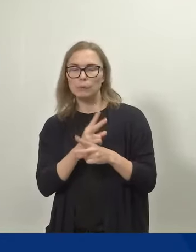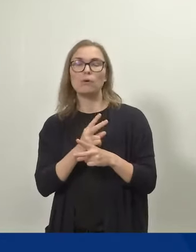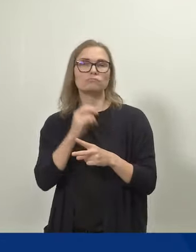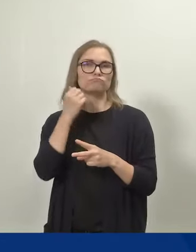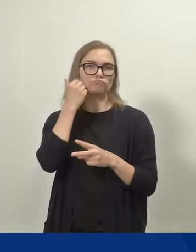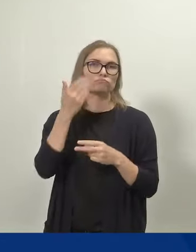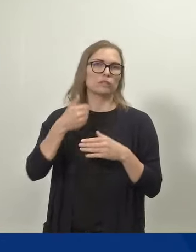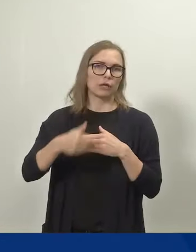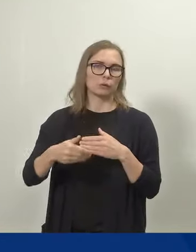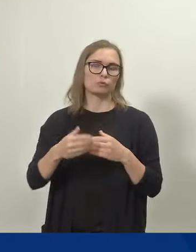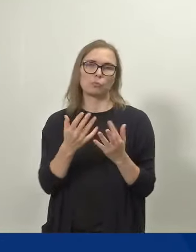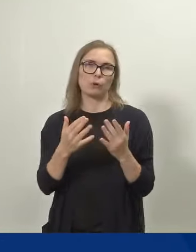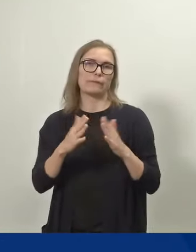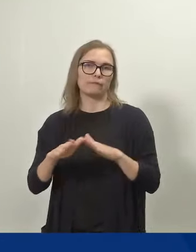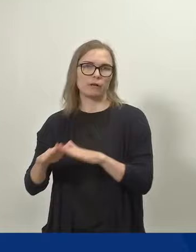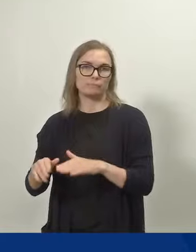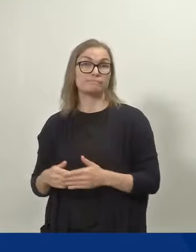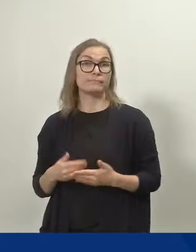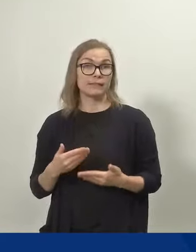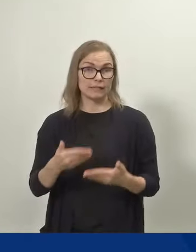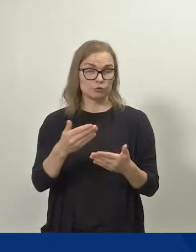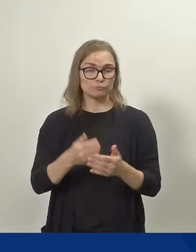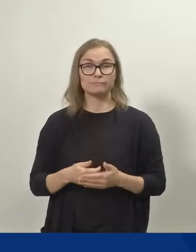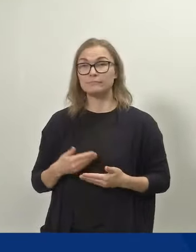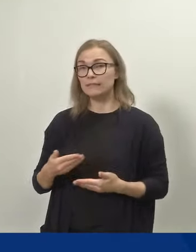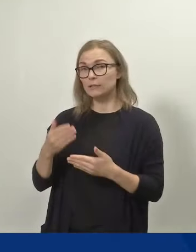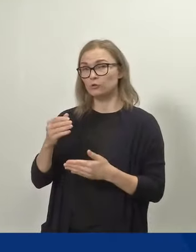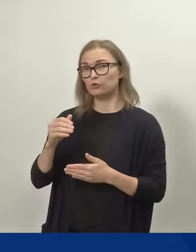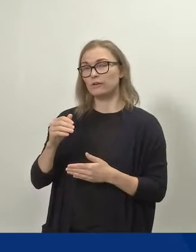Kiitos. Kiitos. Seija Jalkanen.